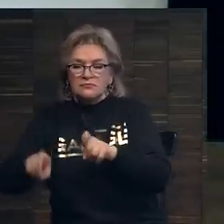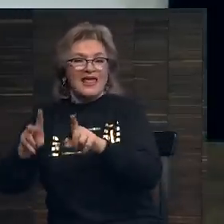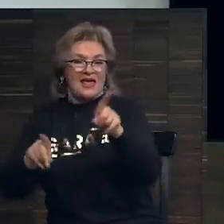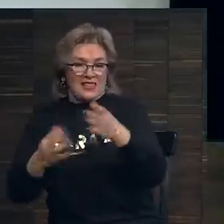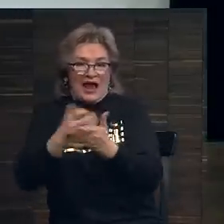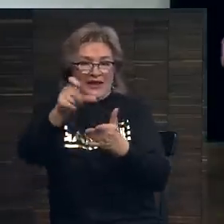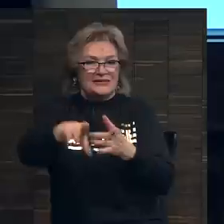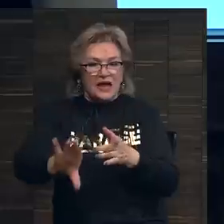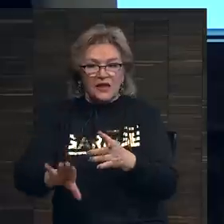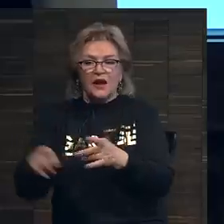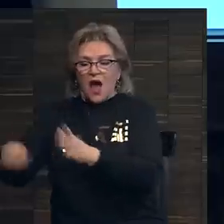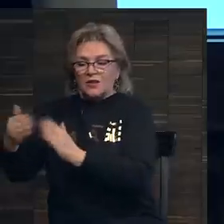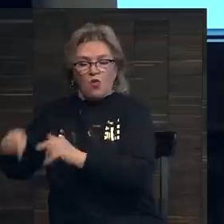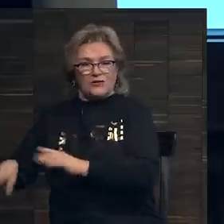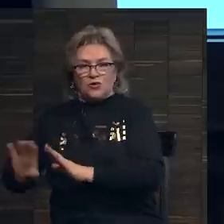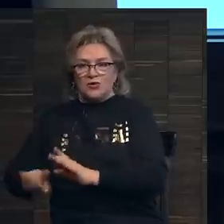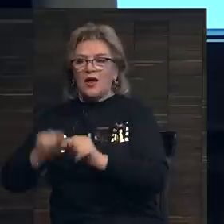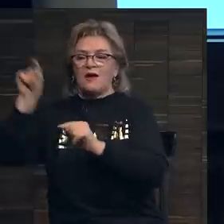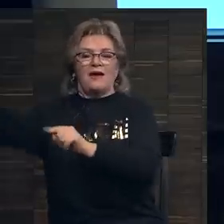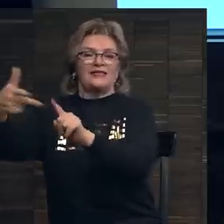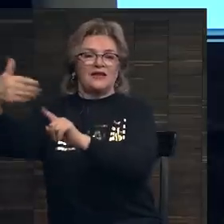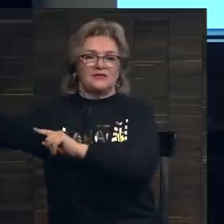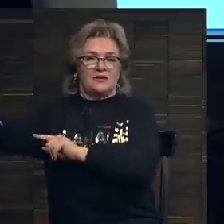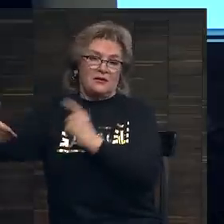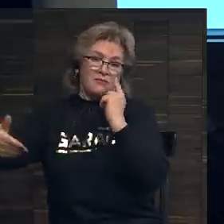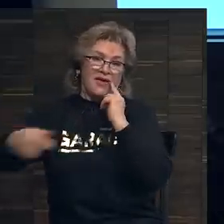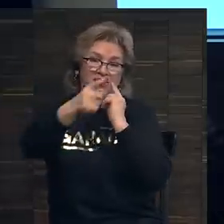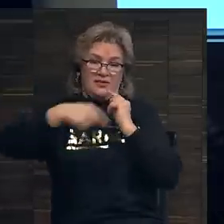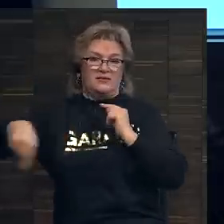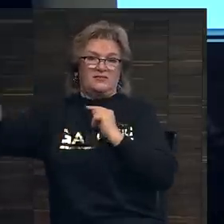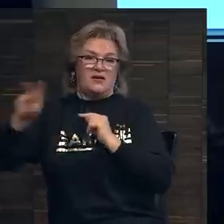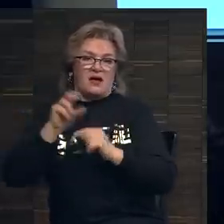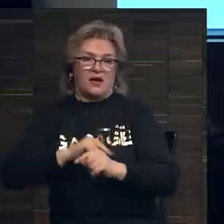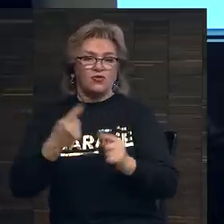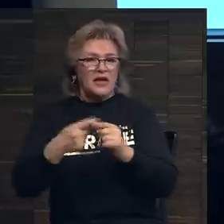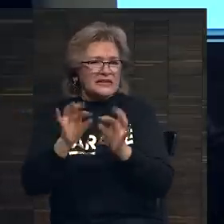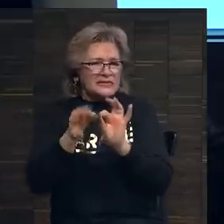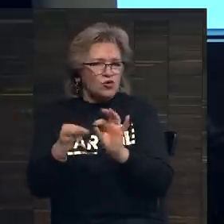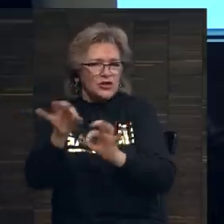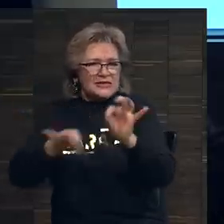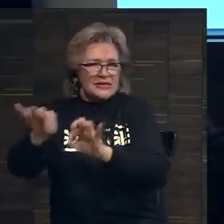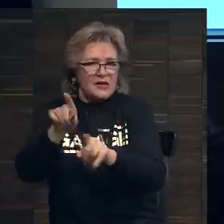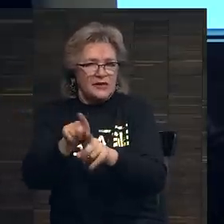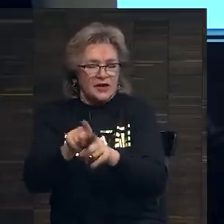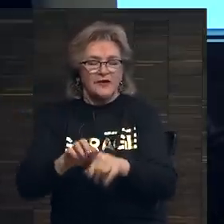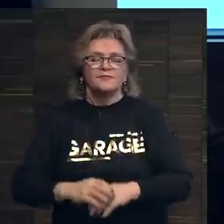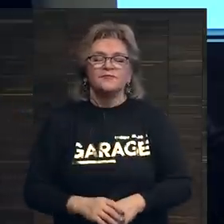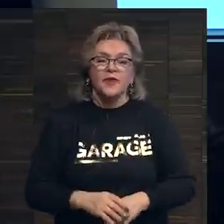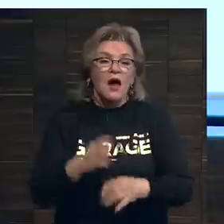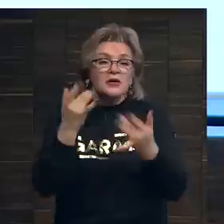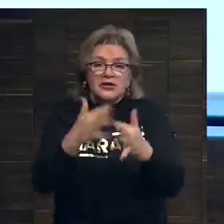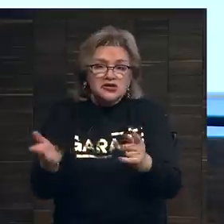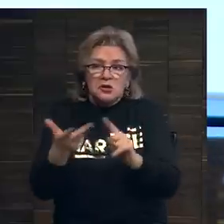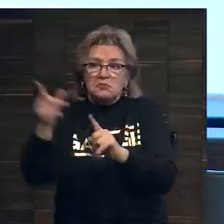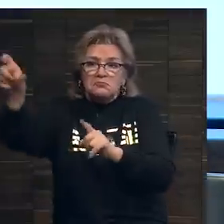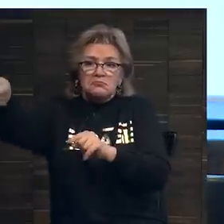на коллекционера и не на аукционный дом, а на третью сторону. Понятно, да, как это работает? Это довольно сложная схема. А зачем